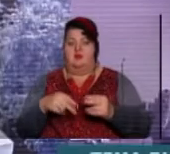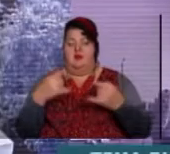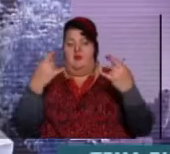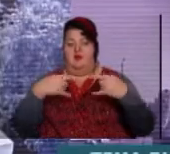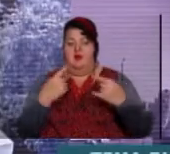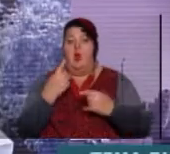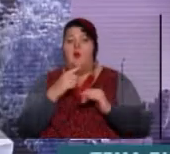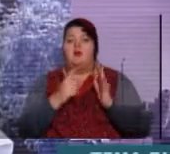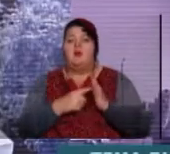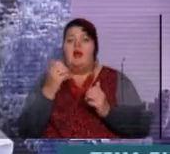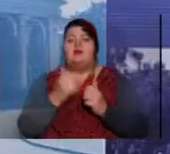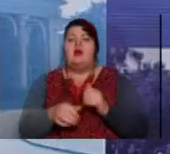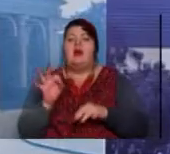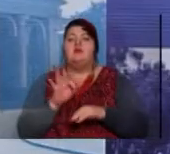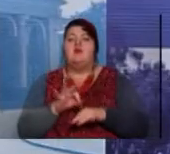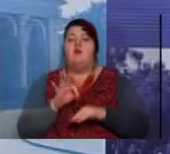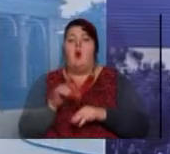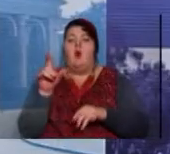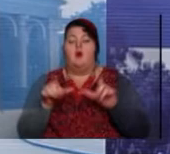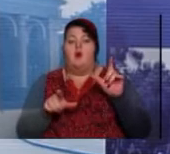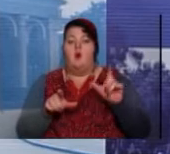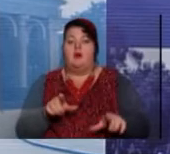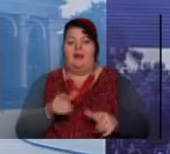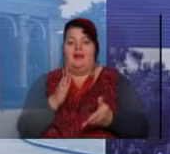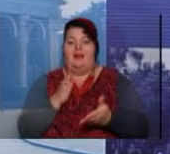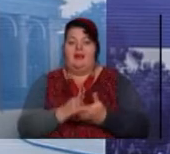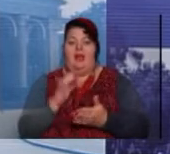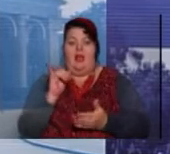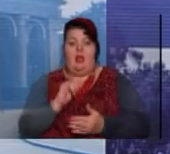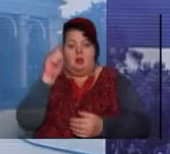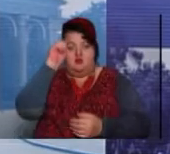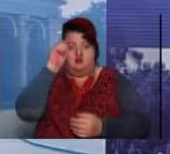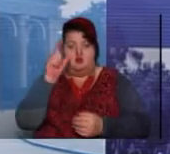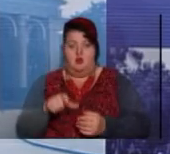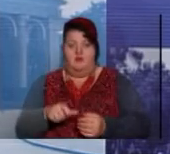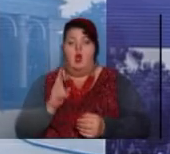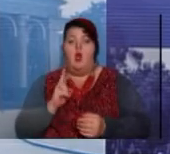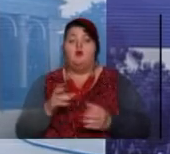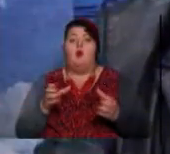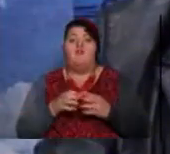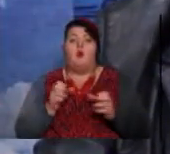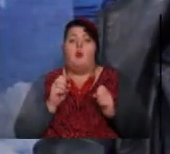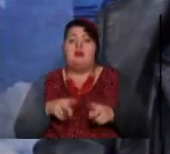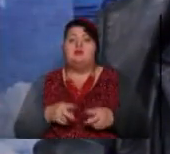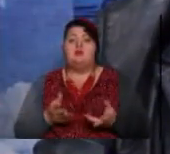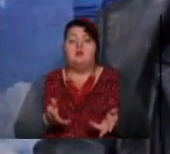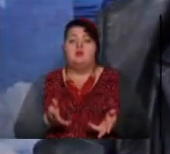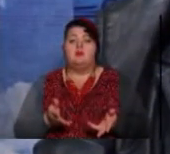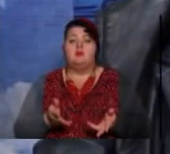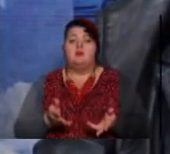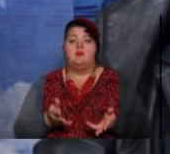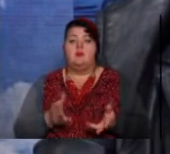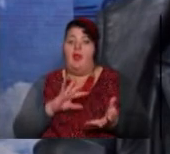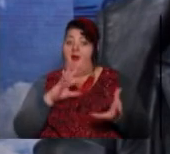запитання. Серед хворих на раках молочних залоз є і чоловіки. Хто в групі ризику? В